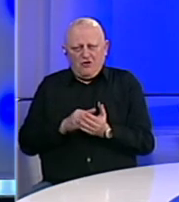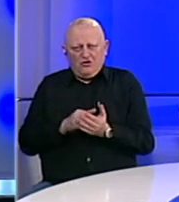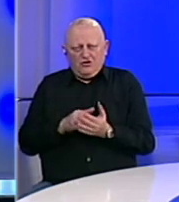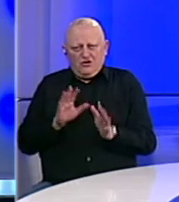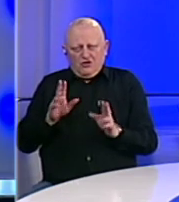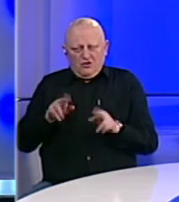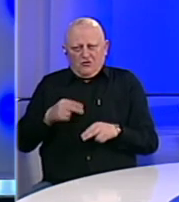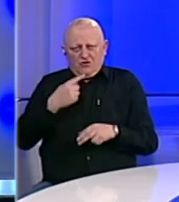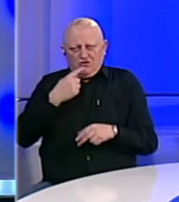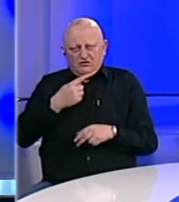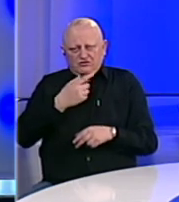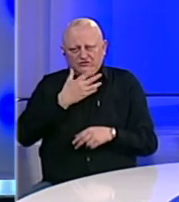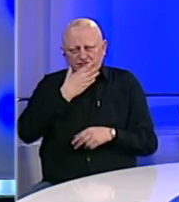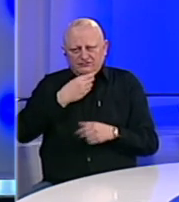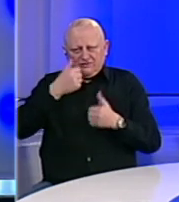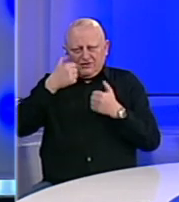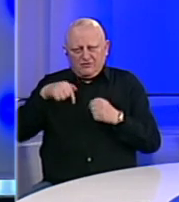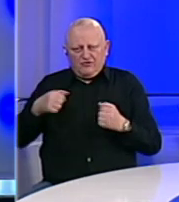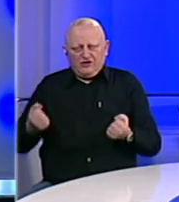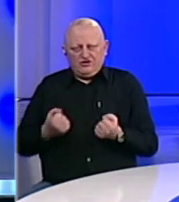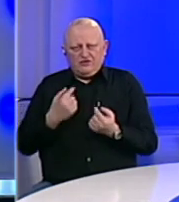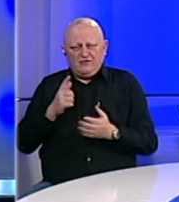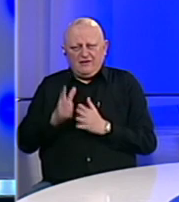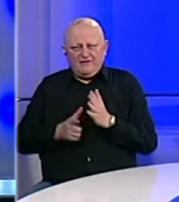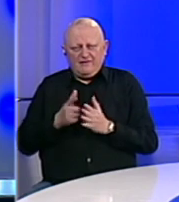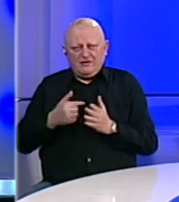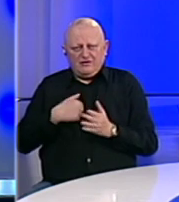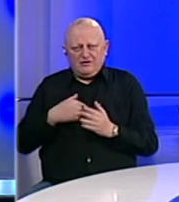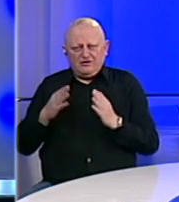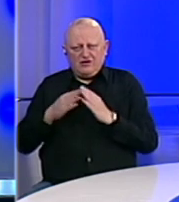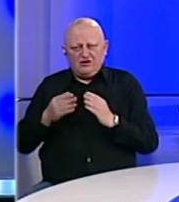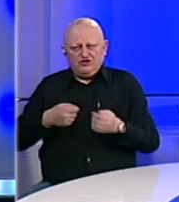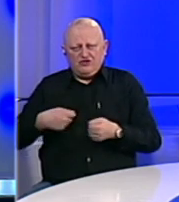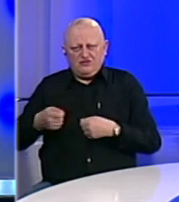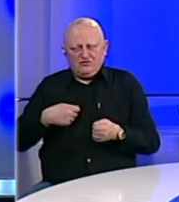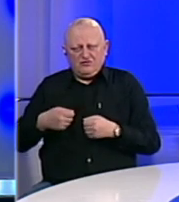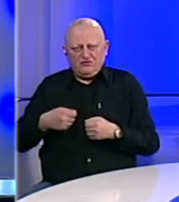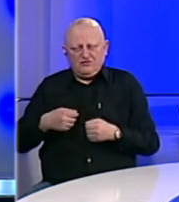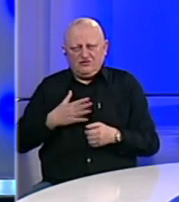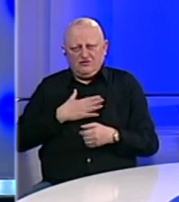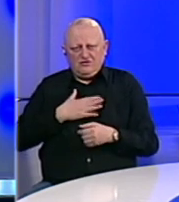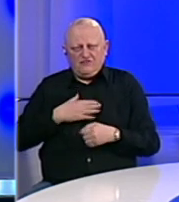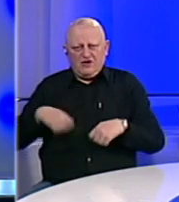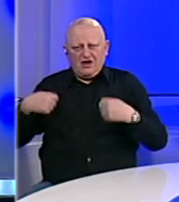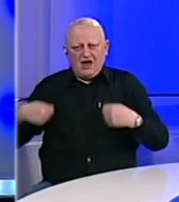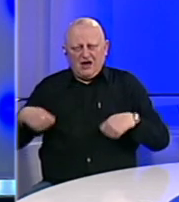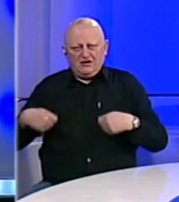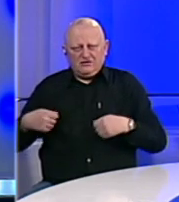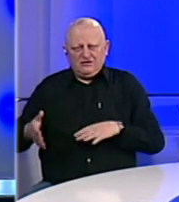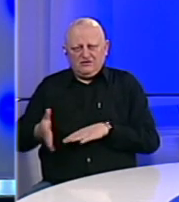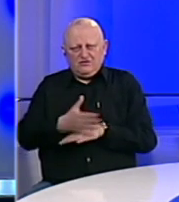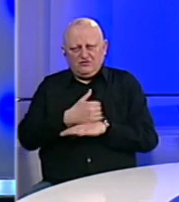možemo reći, i lijepa možda slika u ovim teškim vremenima, da vidimo i da su naši domaći proizveđači zaista svoje kapacitete